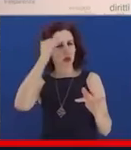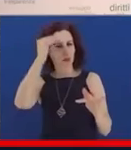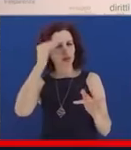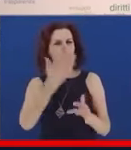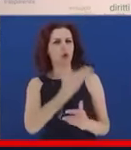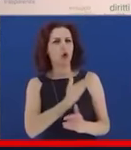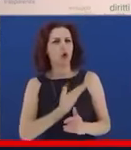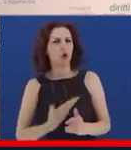entro il mese di settembre.